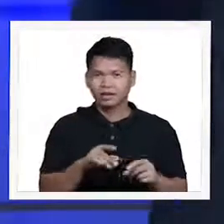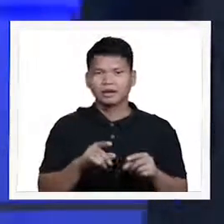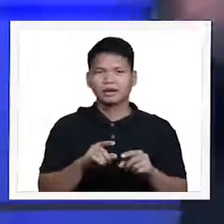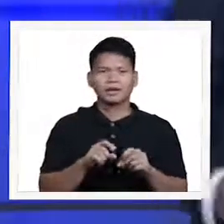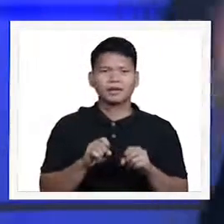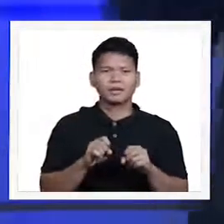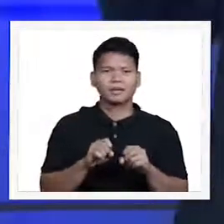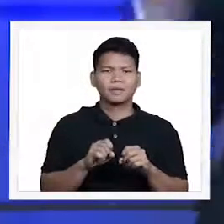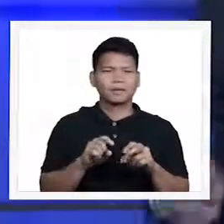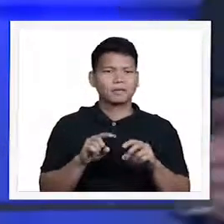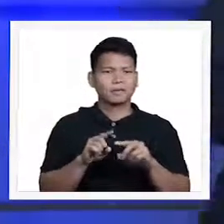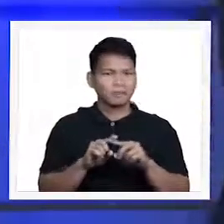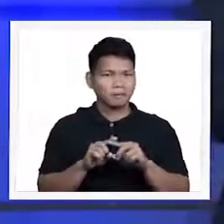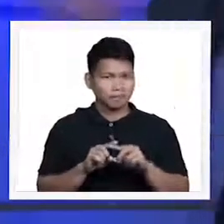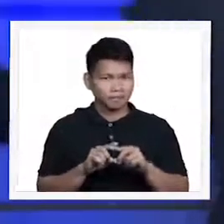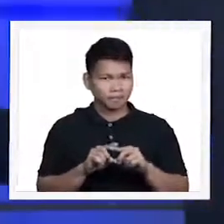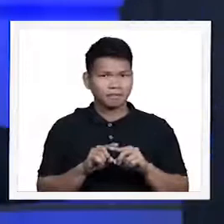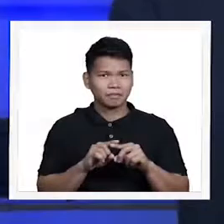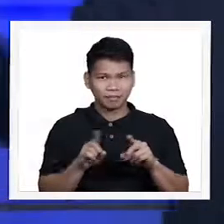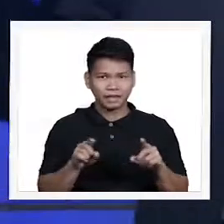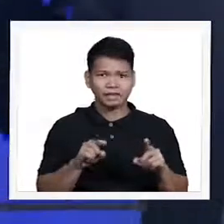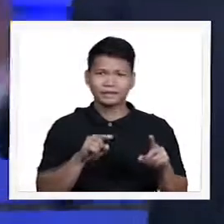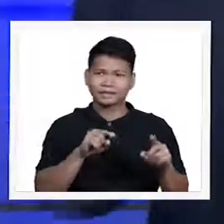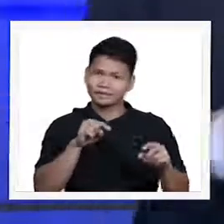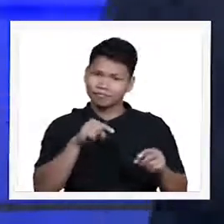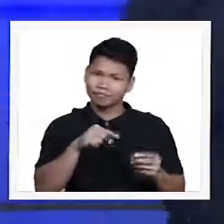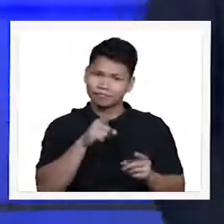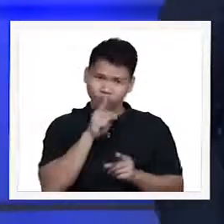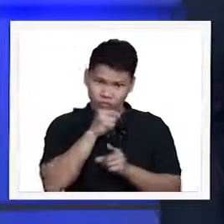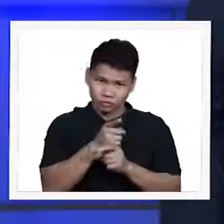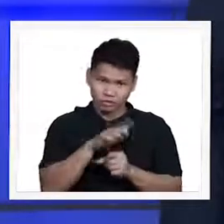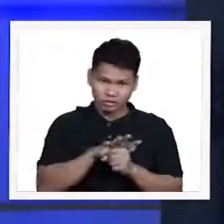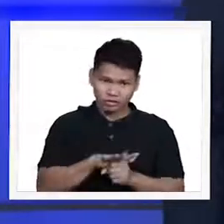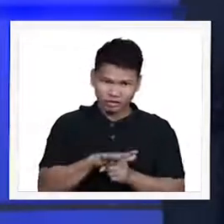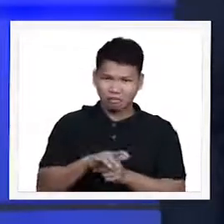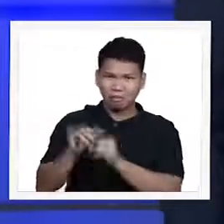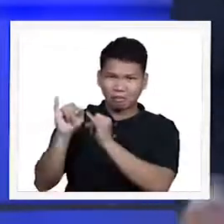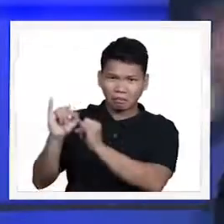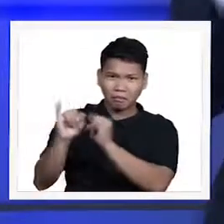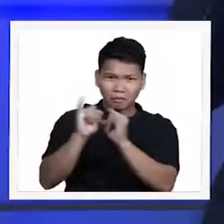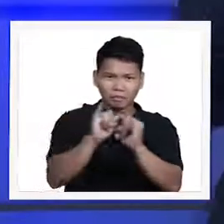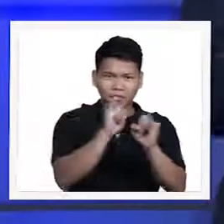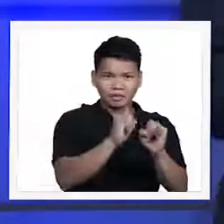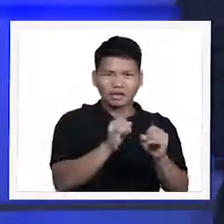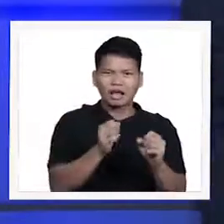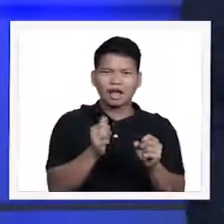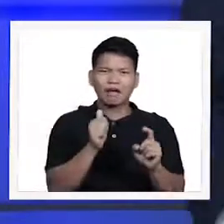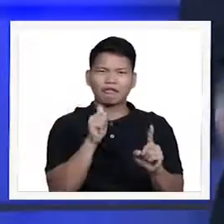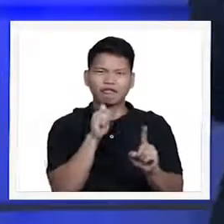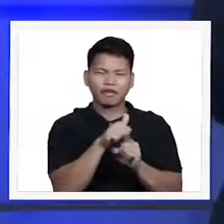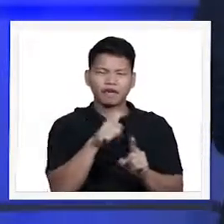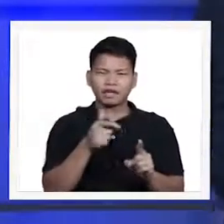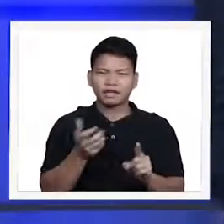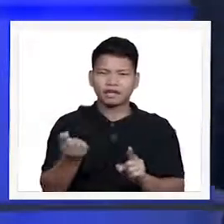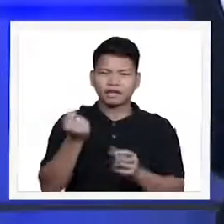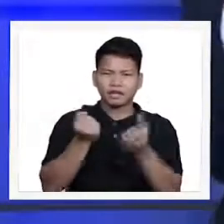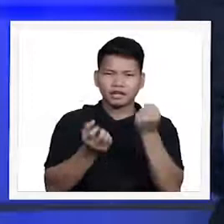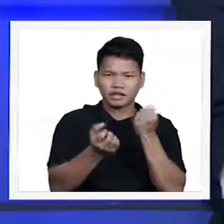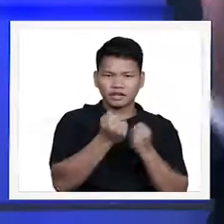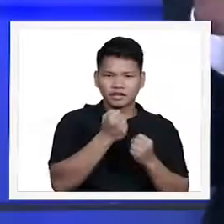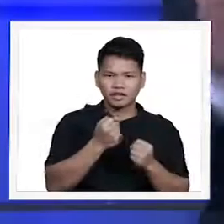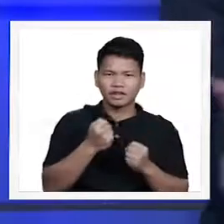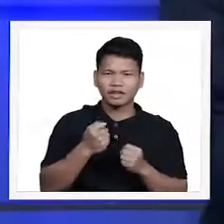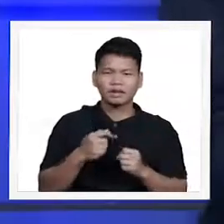stress affects every normal individual in this planet. The difference is, how